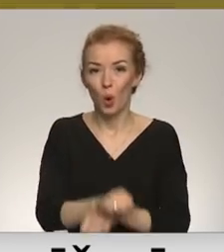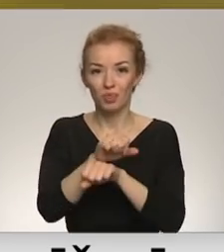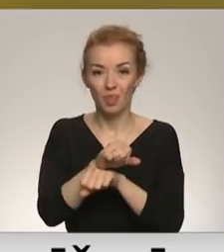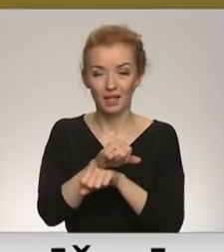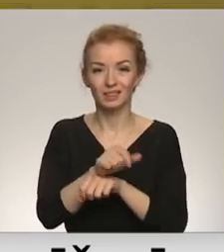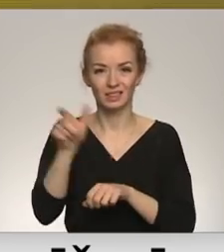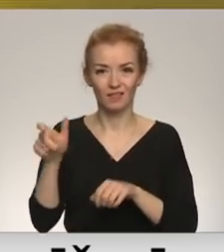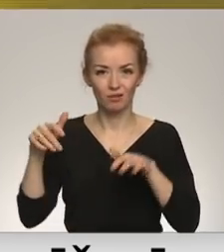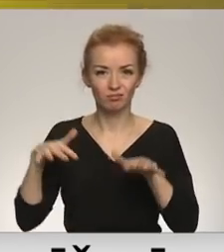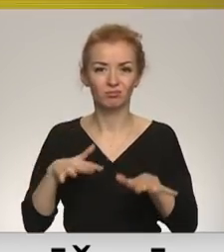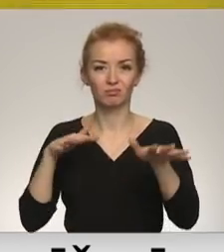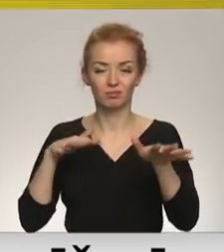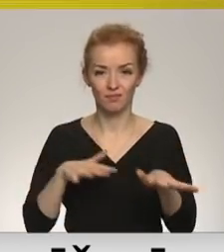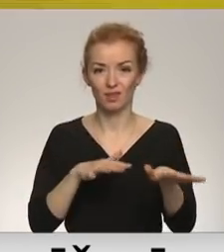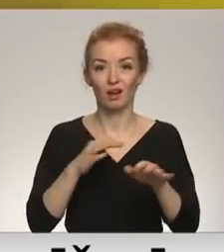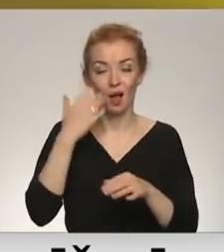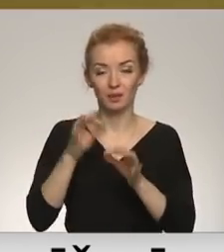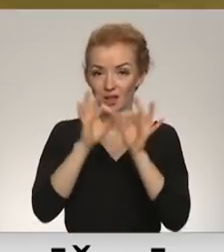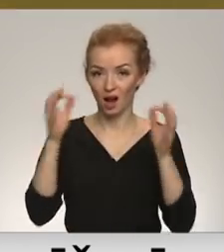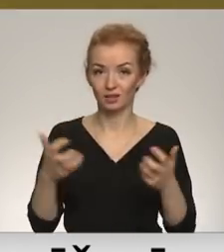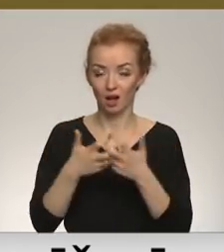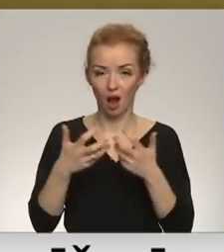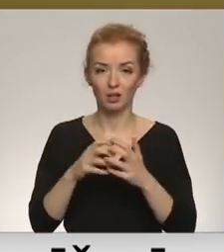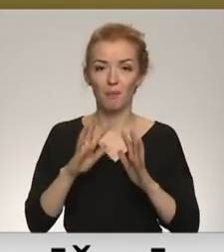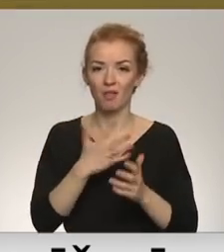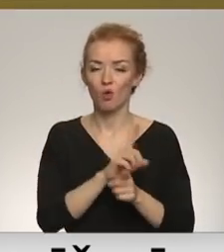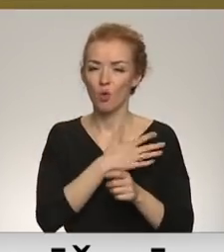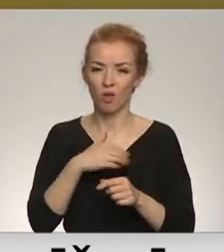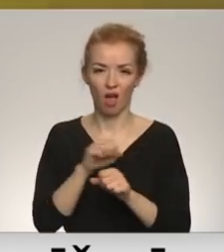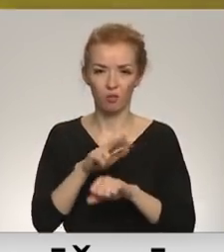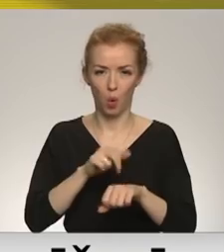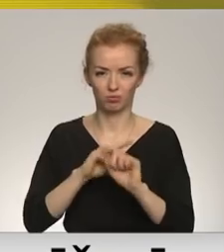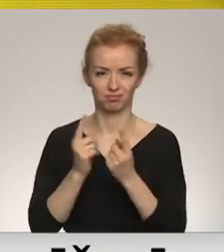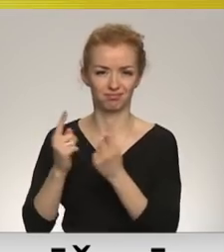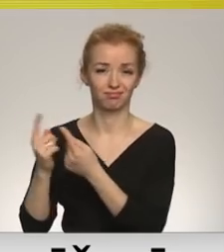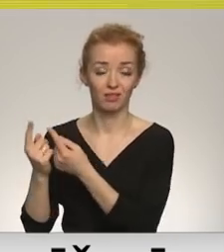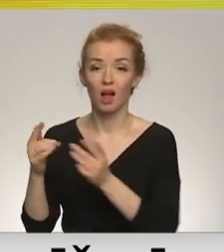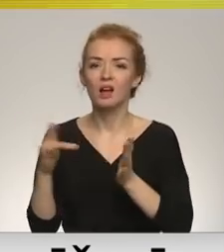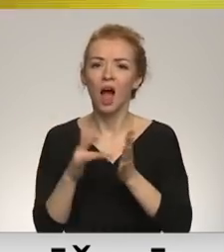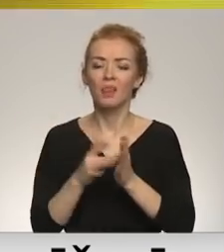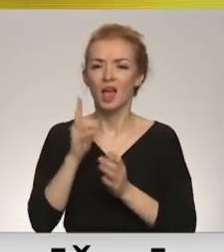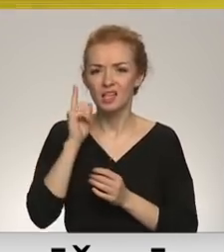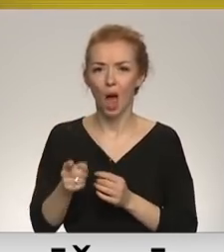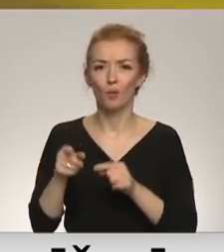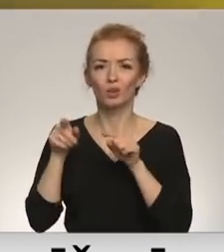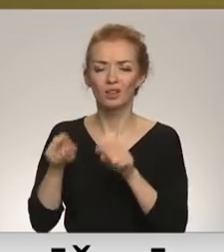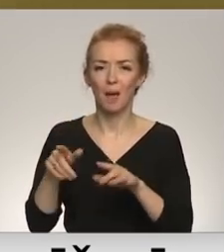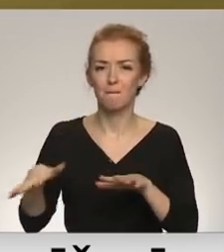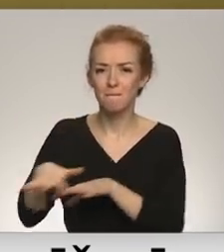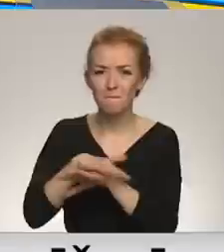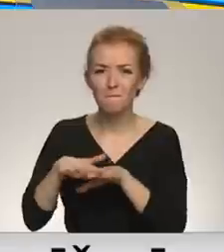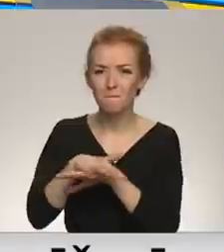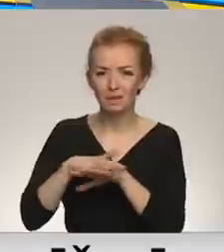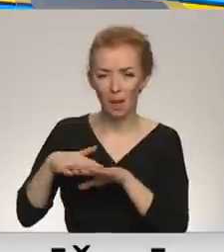cilvēkiem izejotā sākoties šim karam, protams, ļoti ātri arī apspieda. Bet kādai būtu jābūt šai kritiskai masai Krievijā,